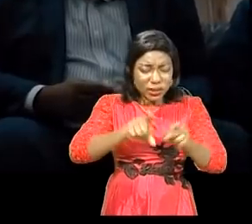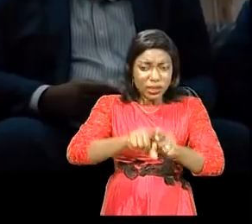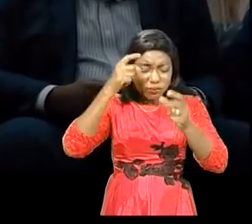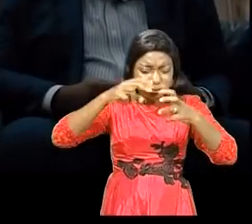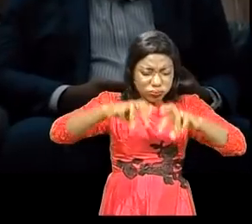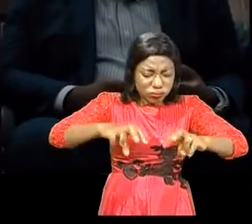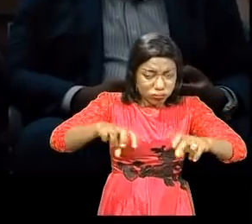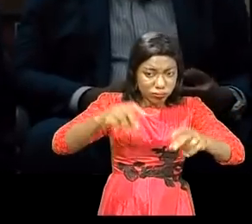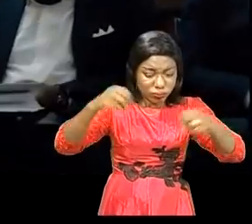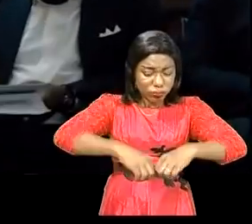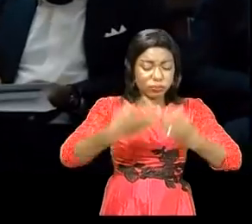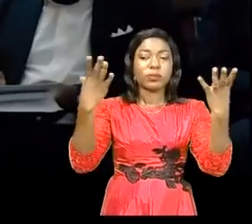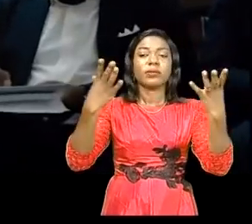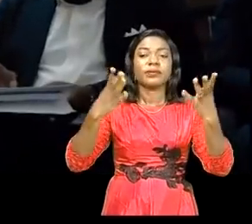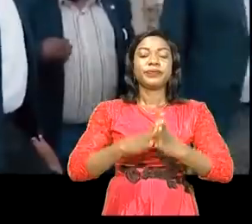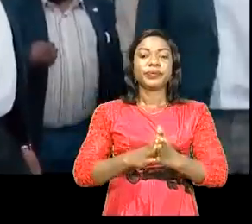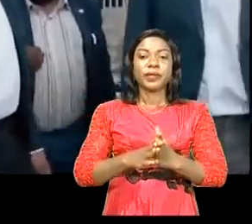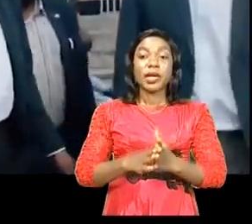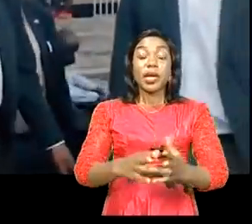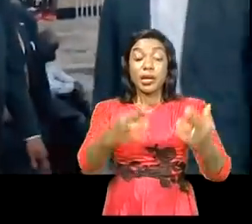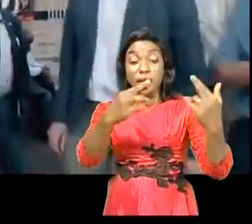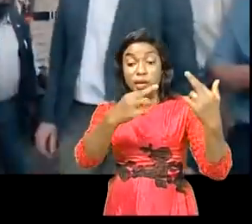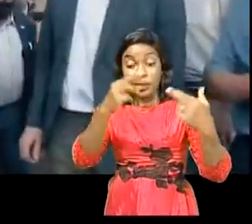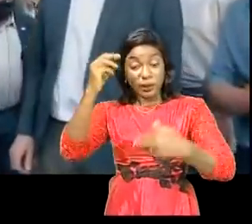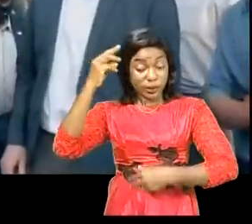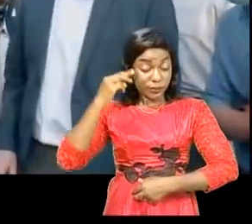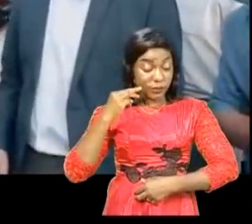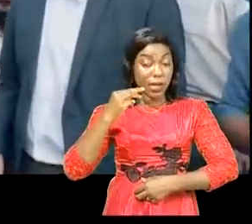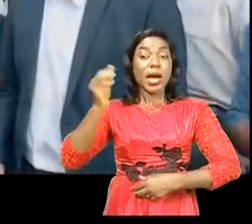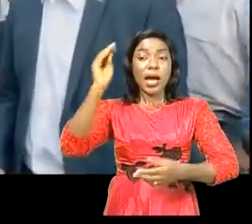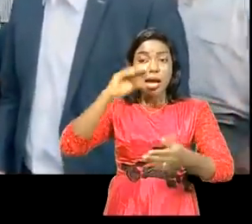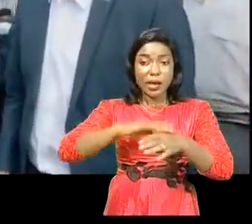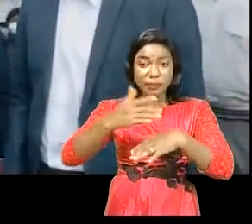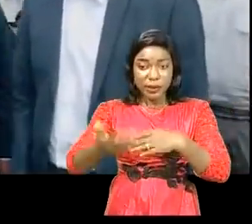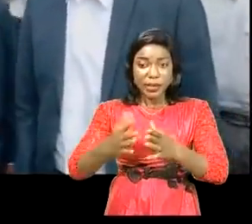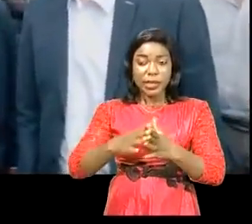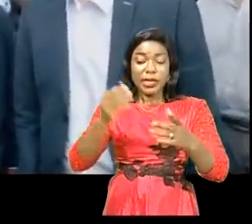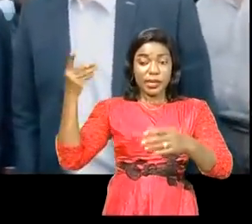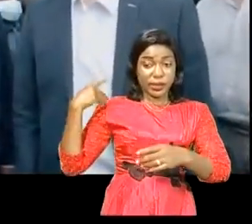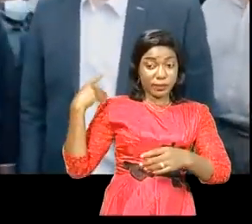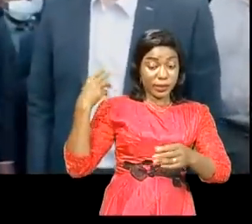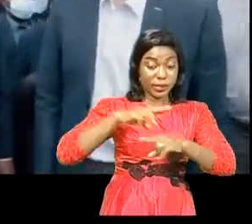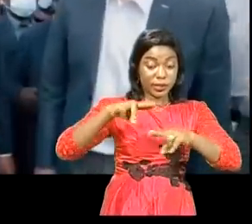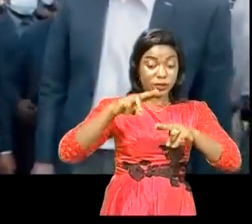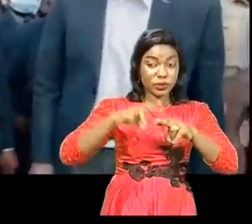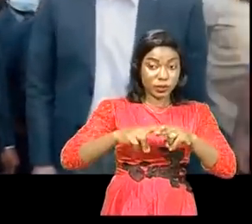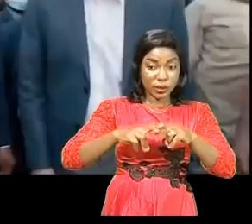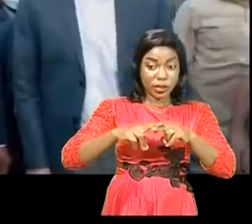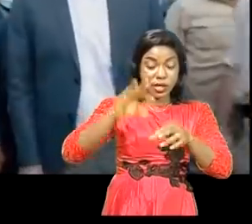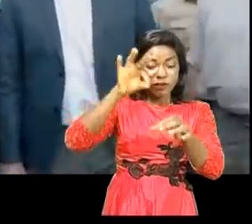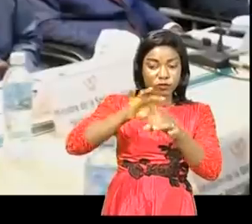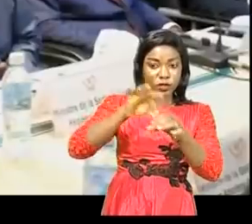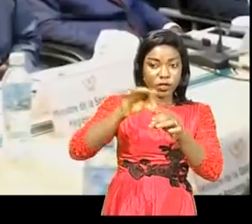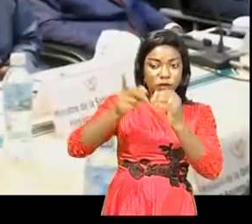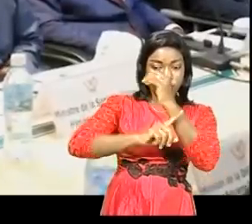volcanologique de Goma. Le chef de l'exécutif national avait à sa suite les députés nationaux élus du Nord-Kivu et quelques membres du